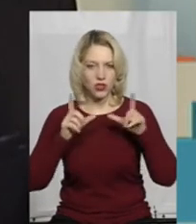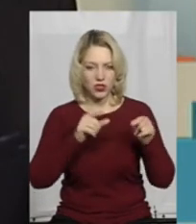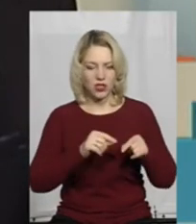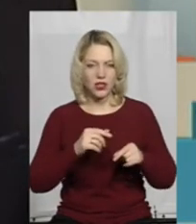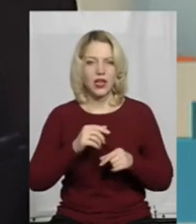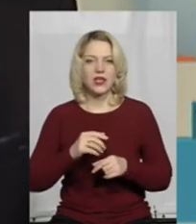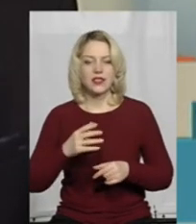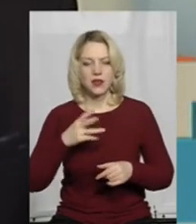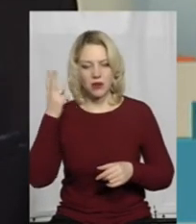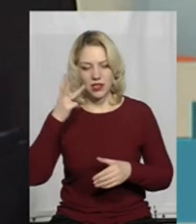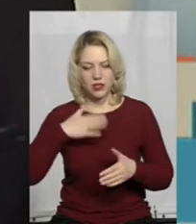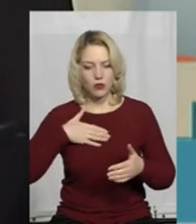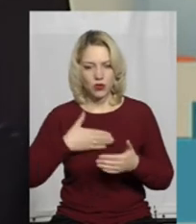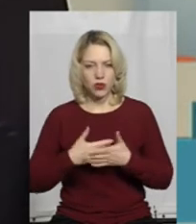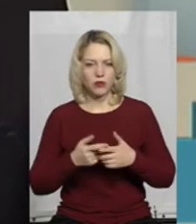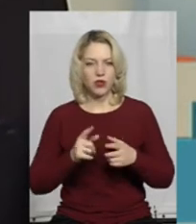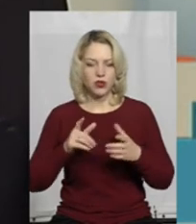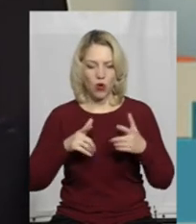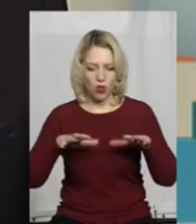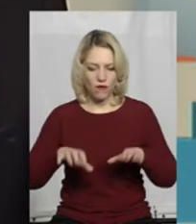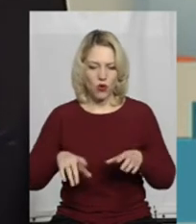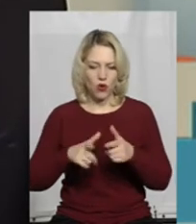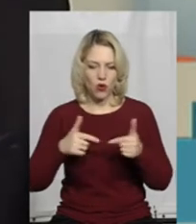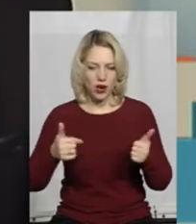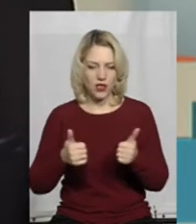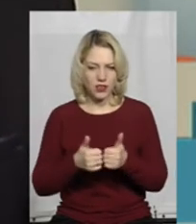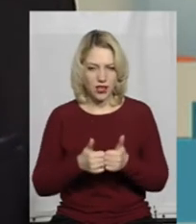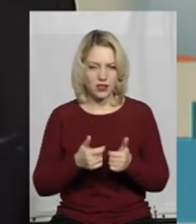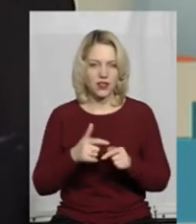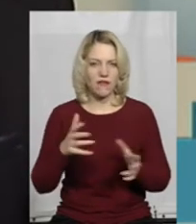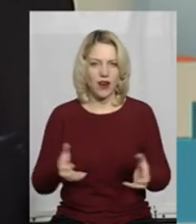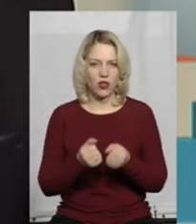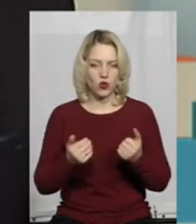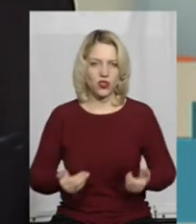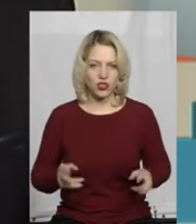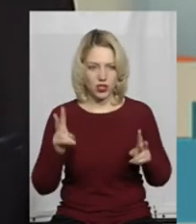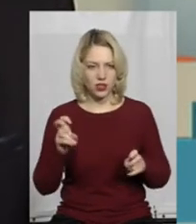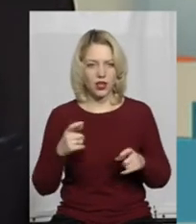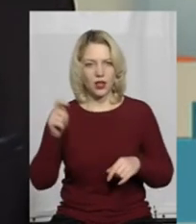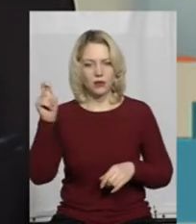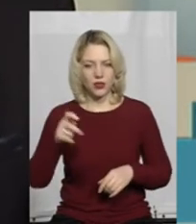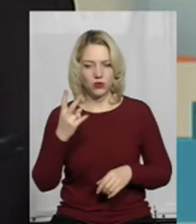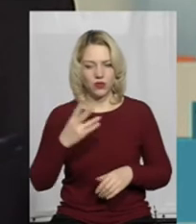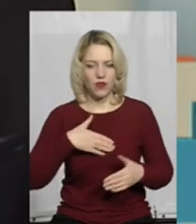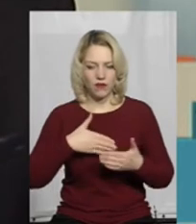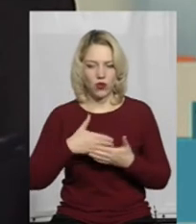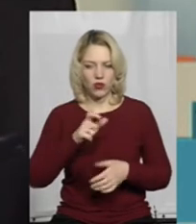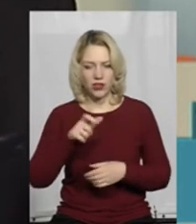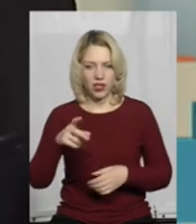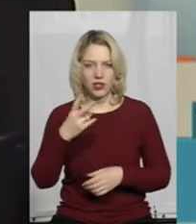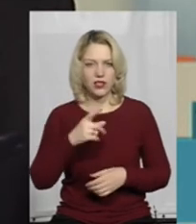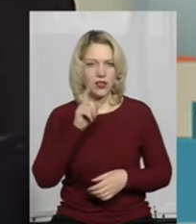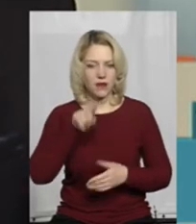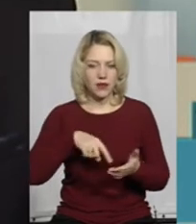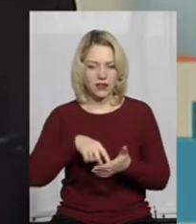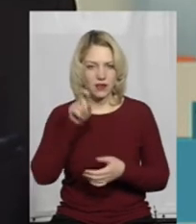волонтерами, з головою організації «Врятуй життя» Головничою Оленою. Приїдуть два волонтери з Вінниці,